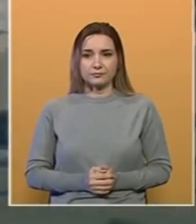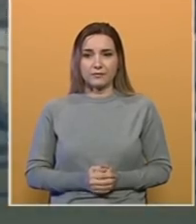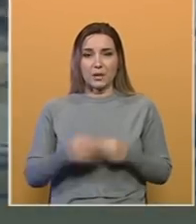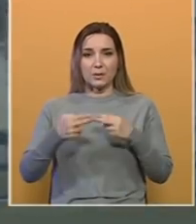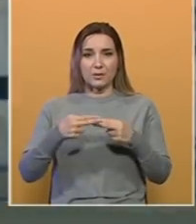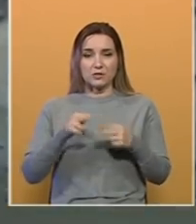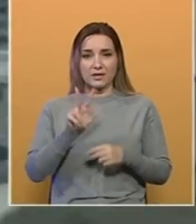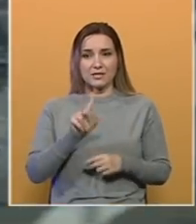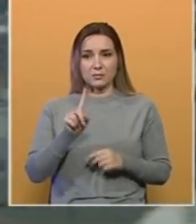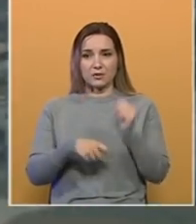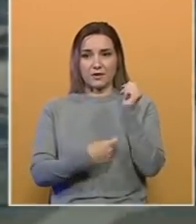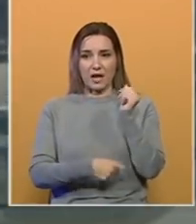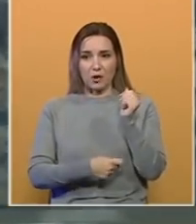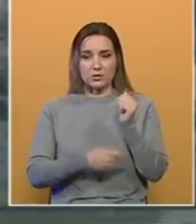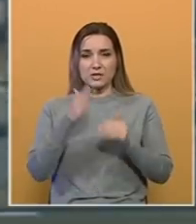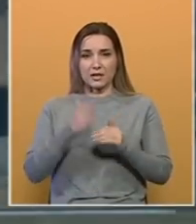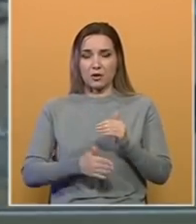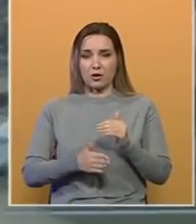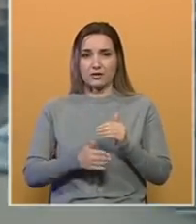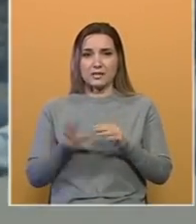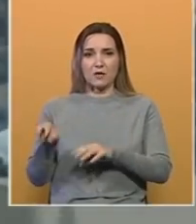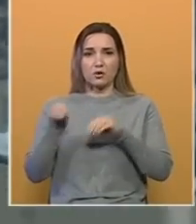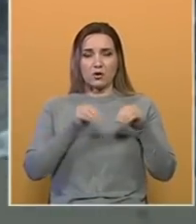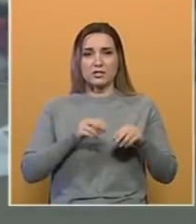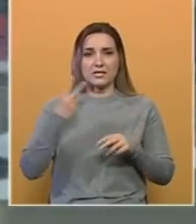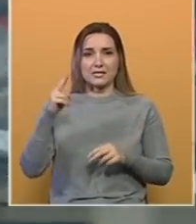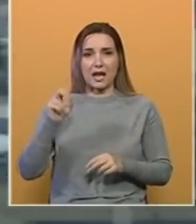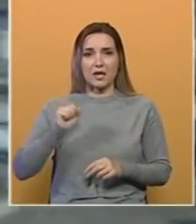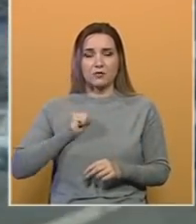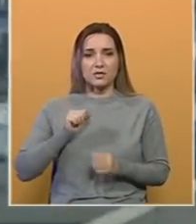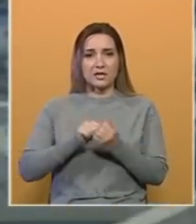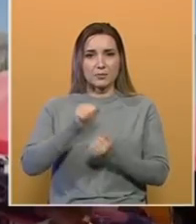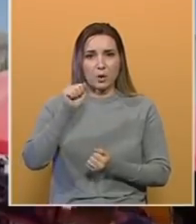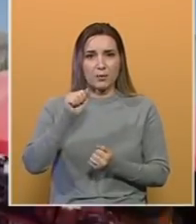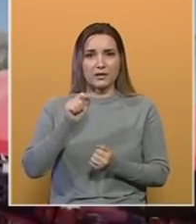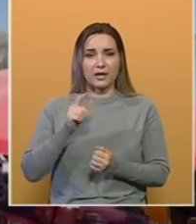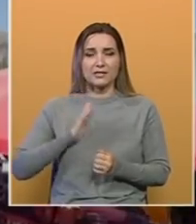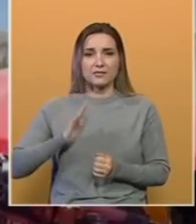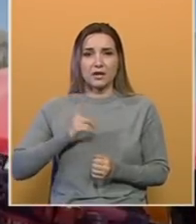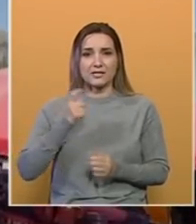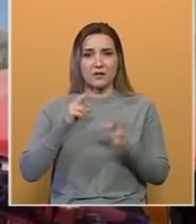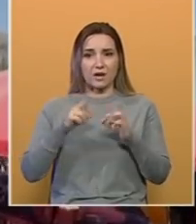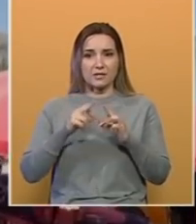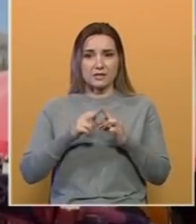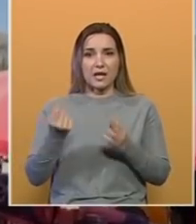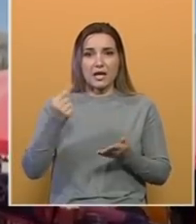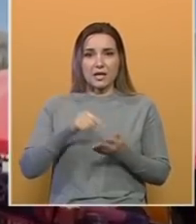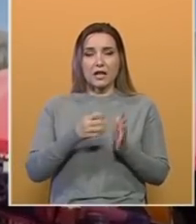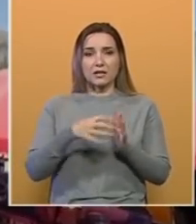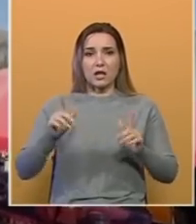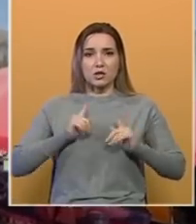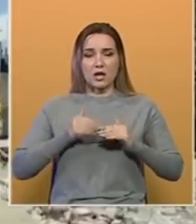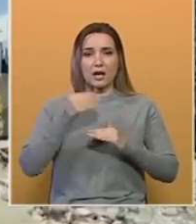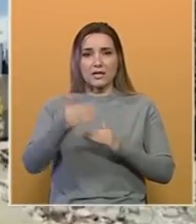Približava se 31. avgust, krajnji rok za evakuaciju strane vojske, diplomata i civila iz Afganistana. Hiljada očajnih ljudi i dalje čeka